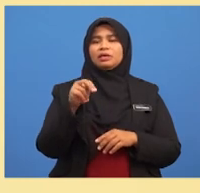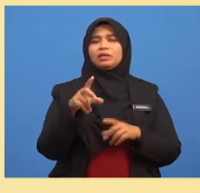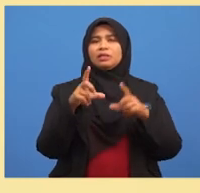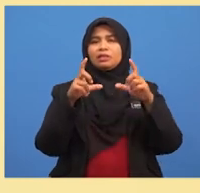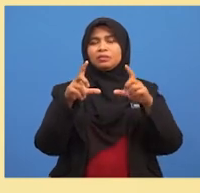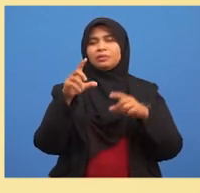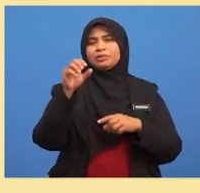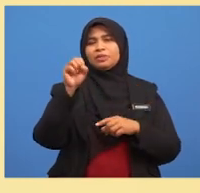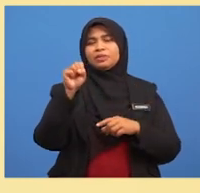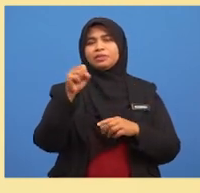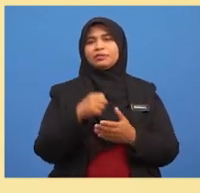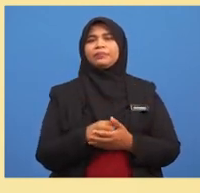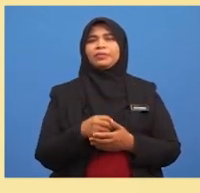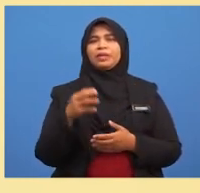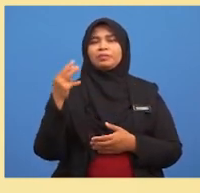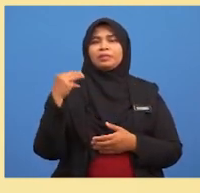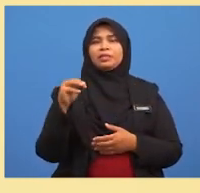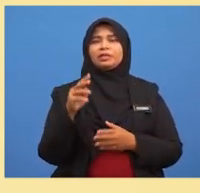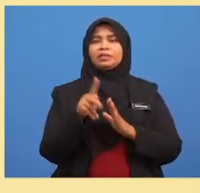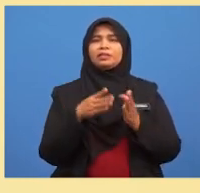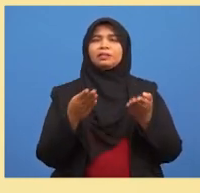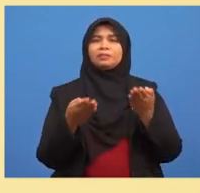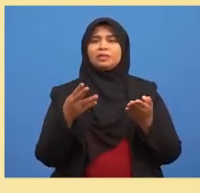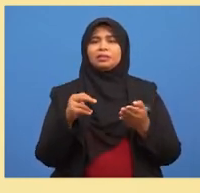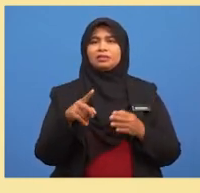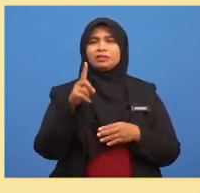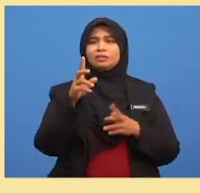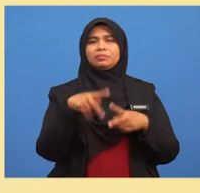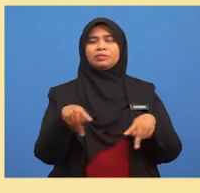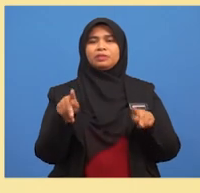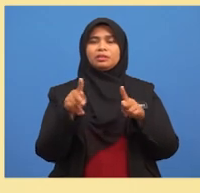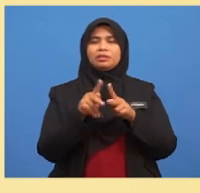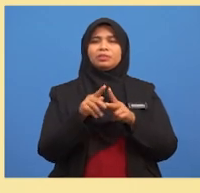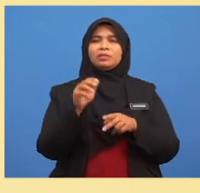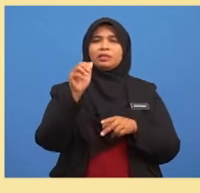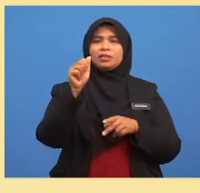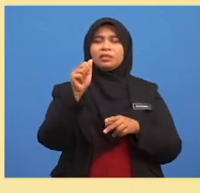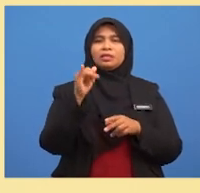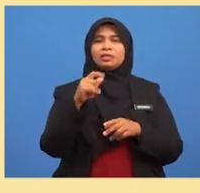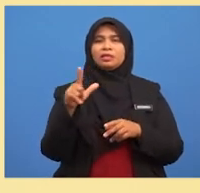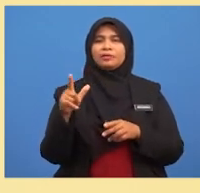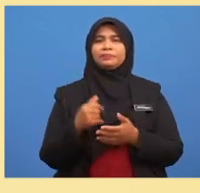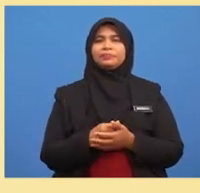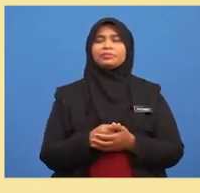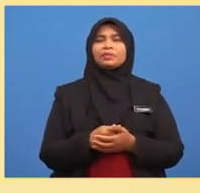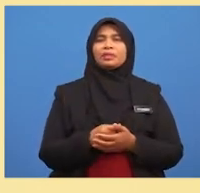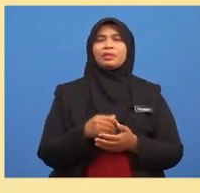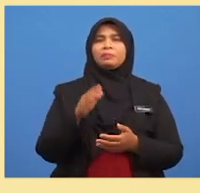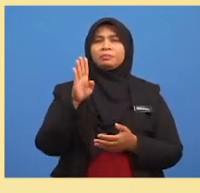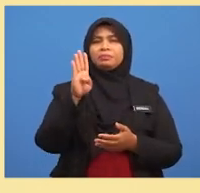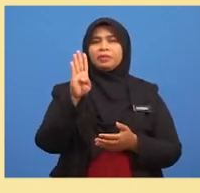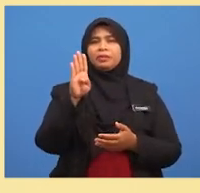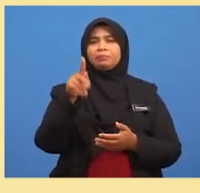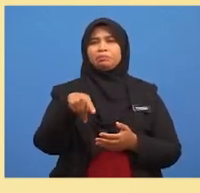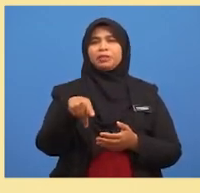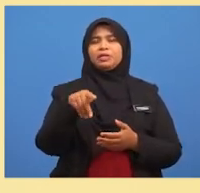kurungan S Maka kebarang kalian peristiwa A berlaku ialah P dalam kurungan